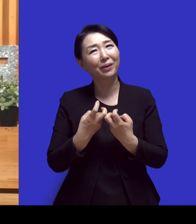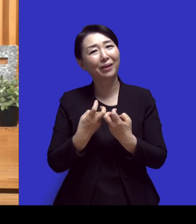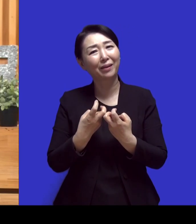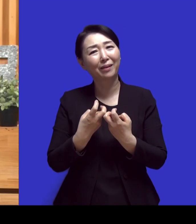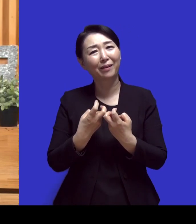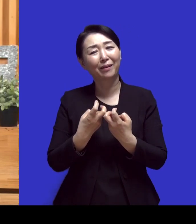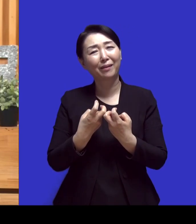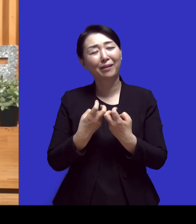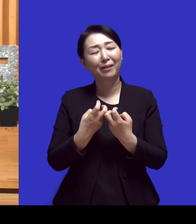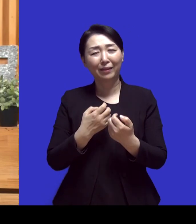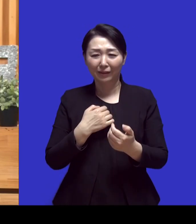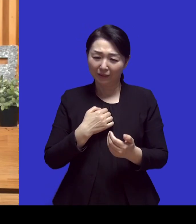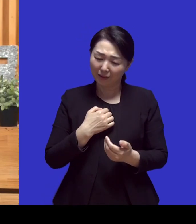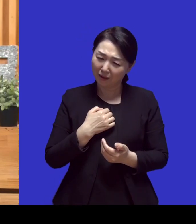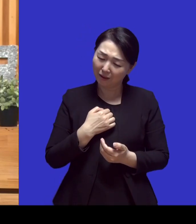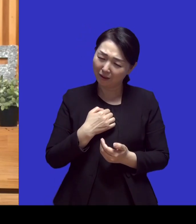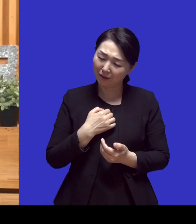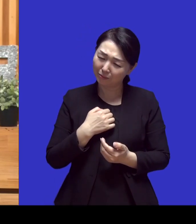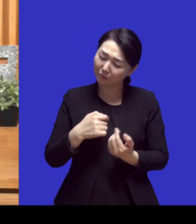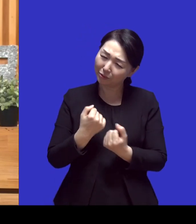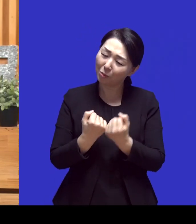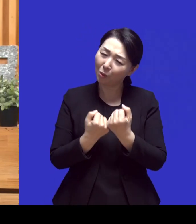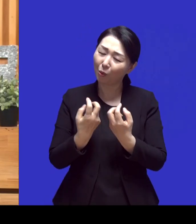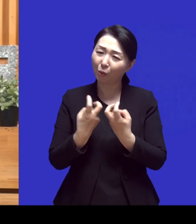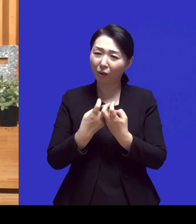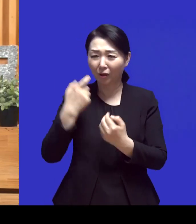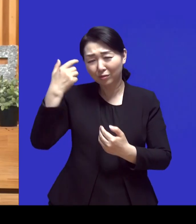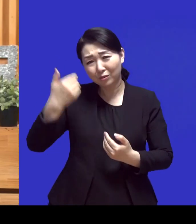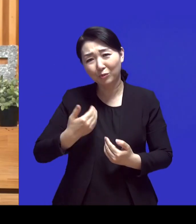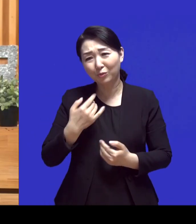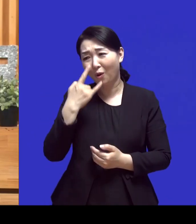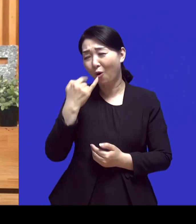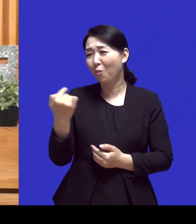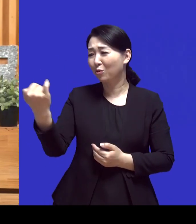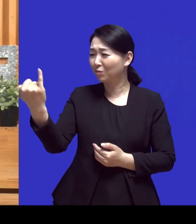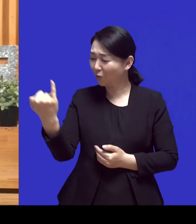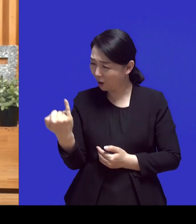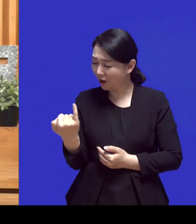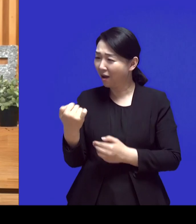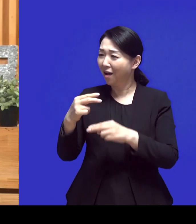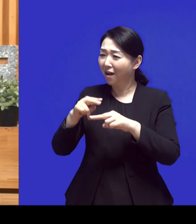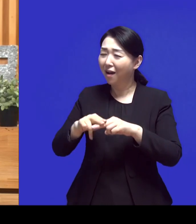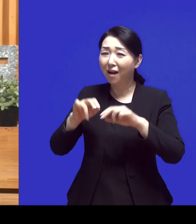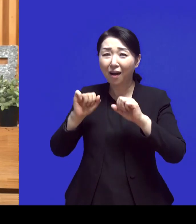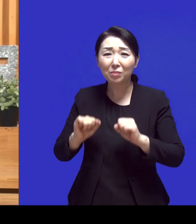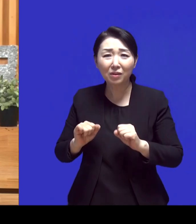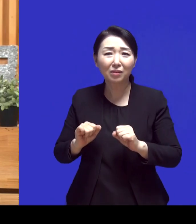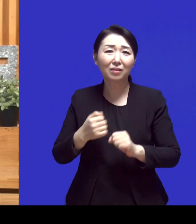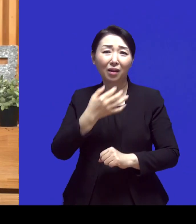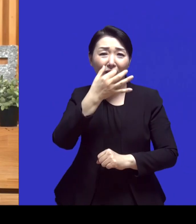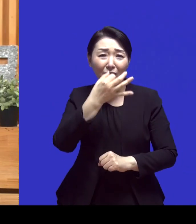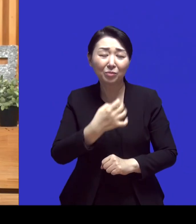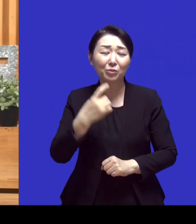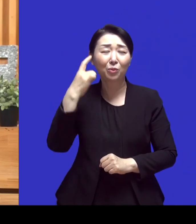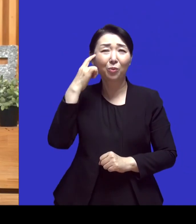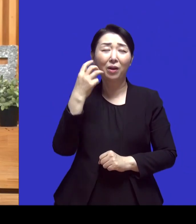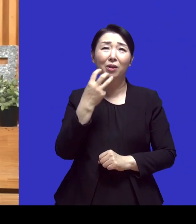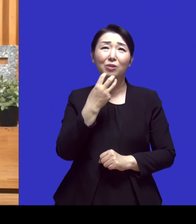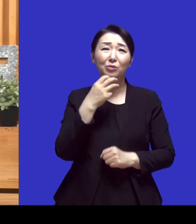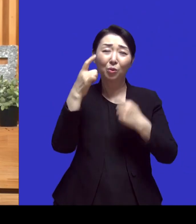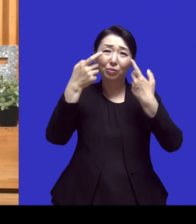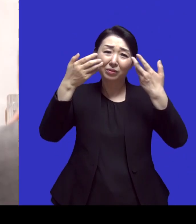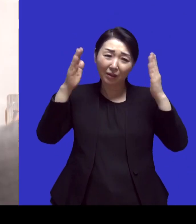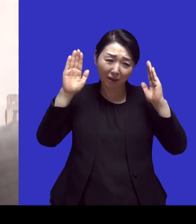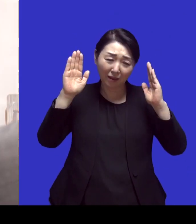자신에게 그래서 끝없이 질문을 하고 또 어머니가 오셔가지고 참 되게 힘들었어요 사실은 왜냐면 서울대 보내셨을 때 저 어머니가 얼마나